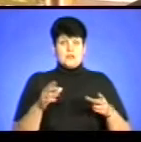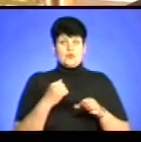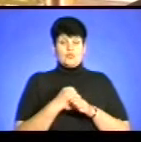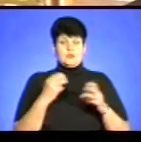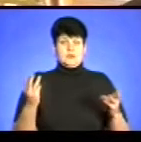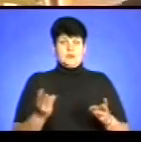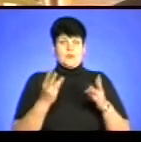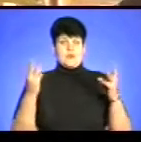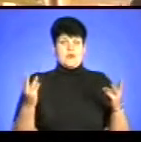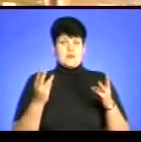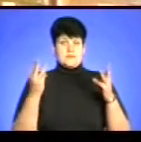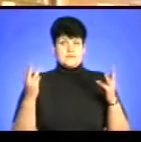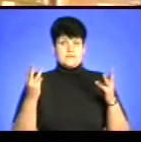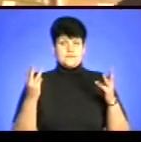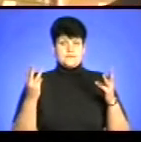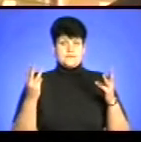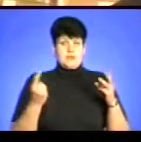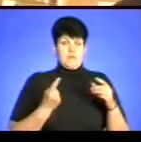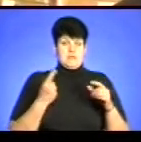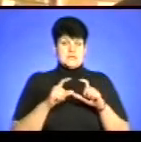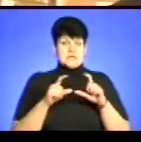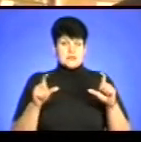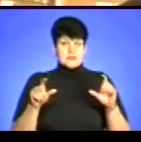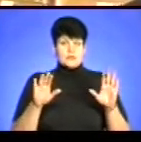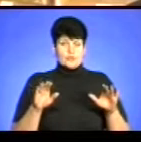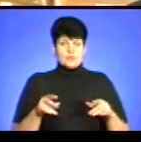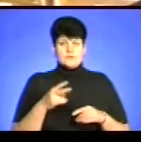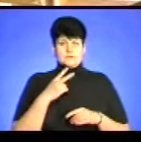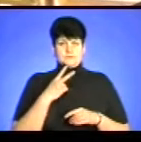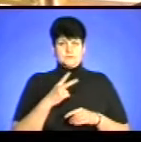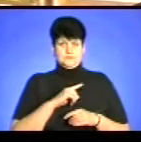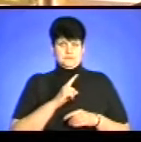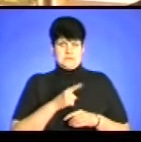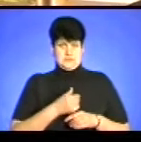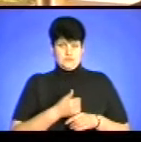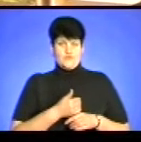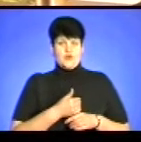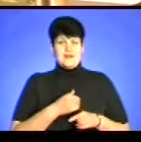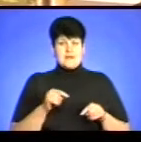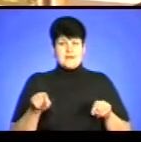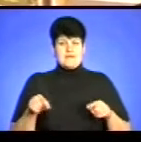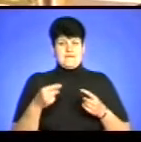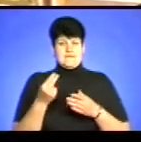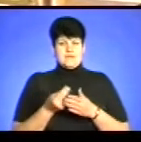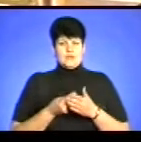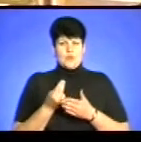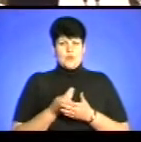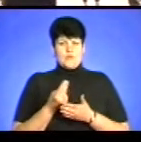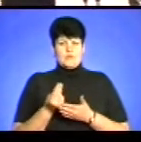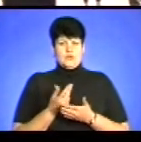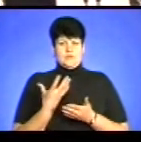І після того Іван Хворостецький проявляє силу волі і відновлює свій доробок.